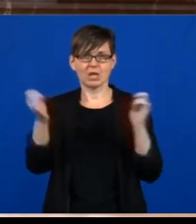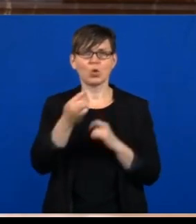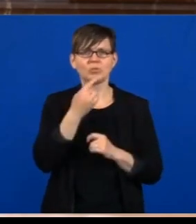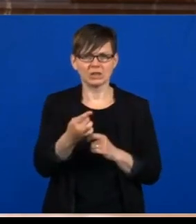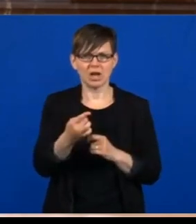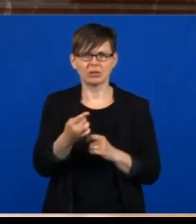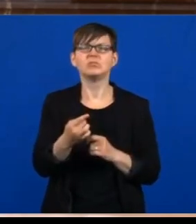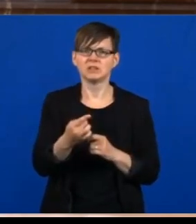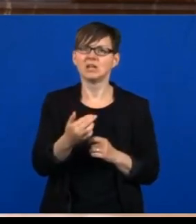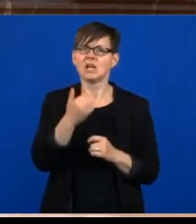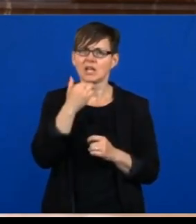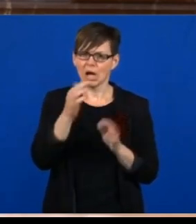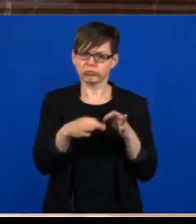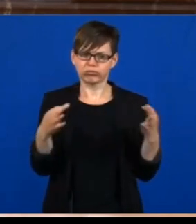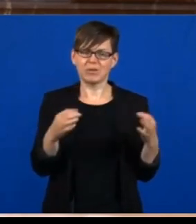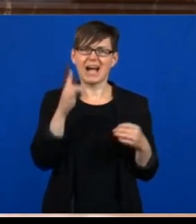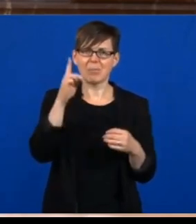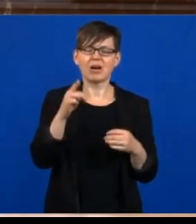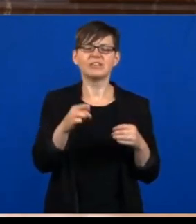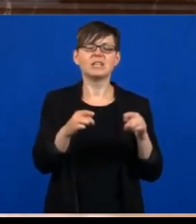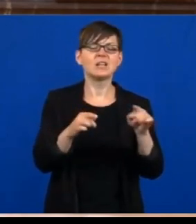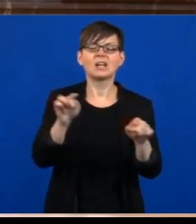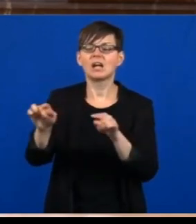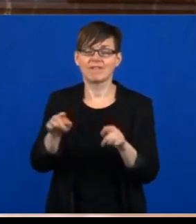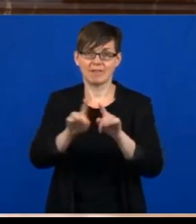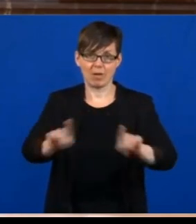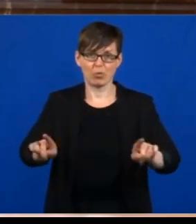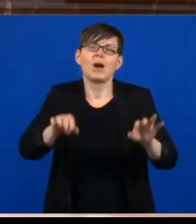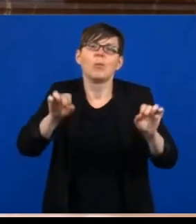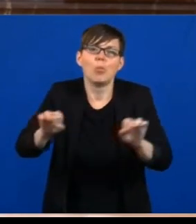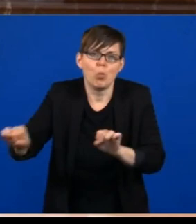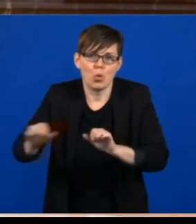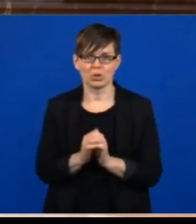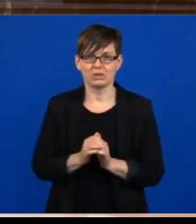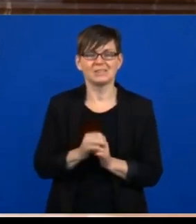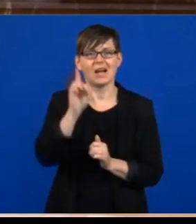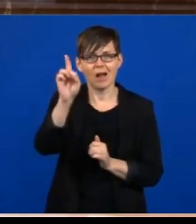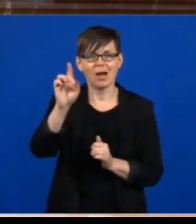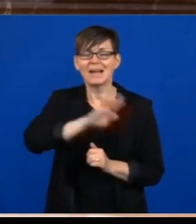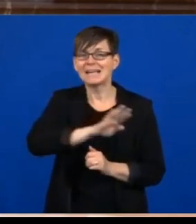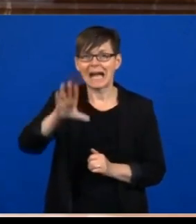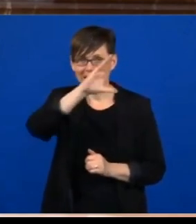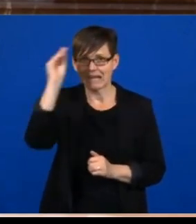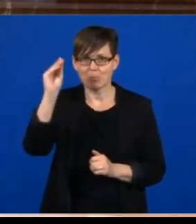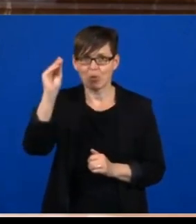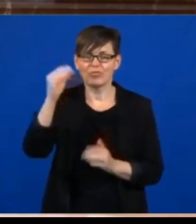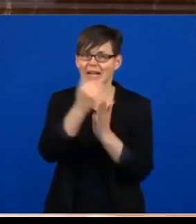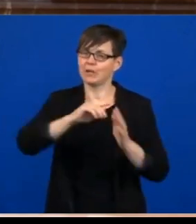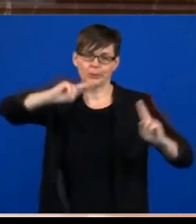Ende Juni entscheiden. Aber es wird einheitliche Regelungen für ganz Hamburg geben. Wir können hier keine